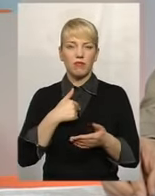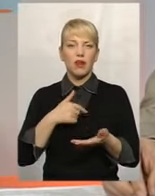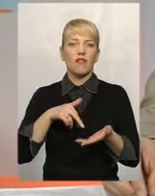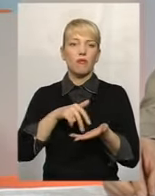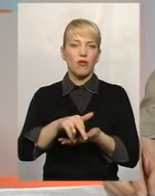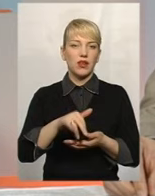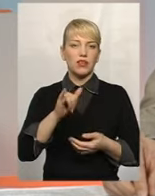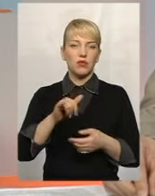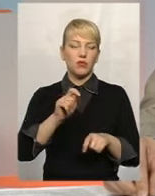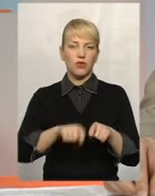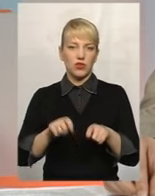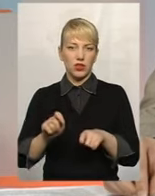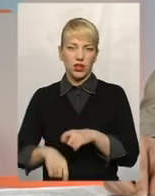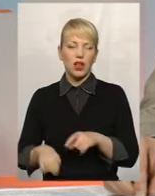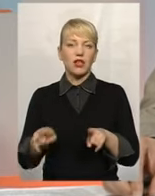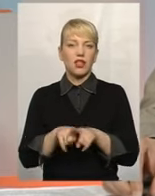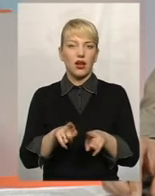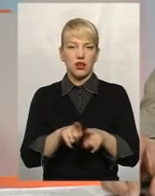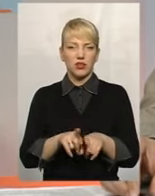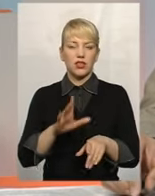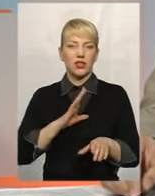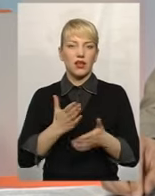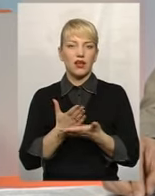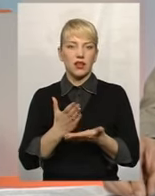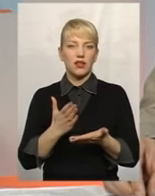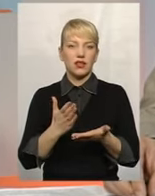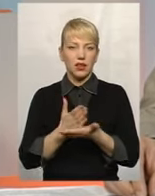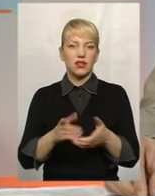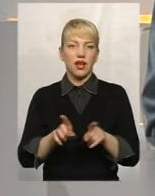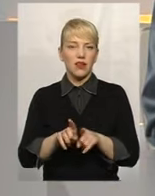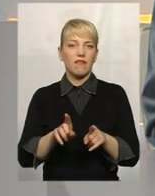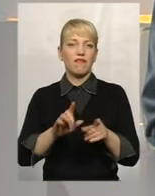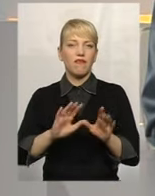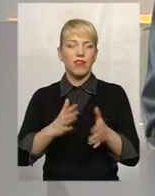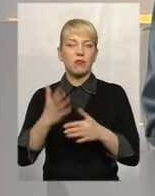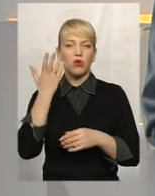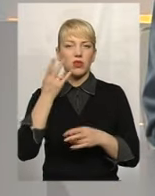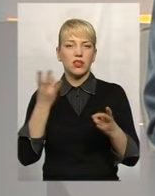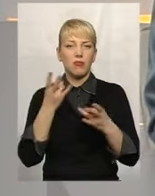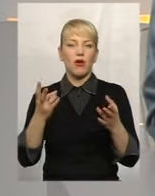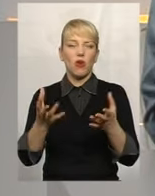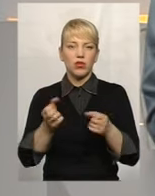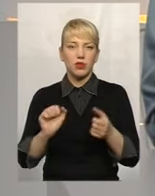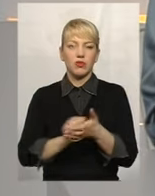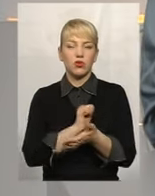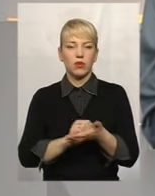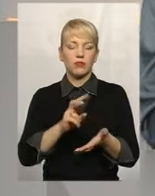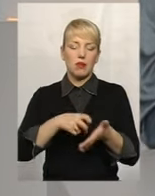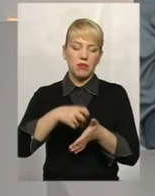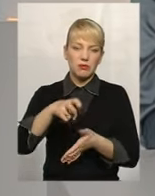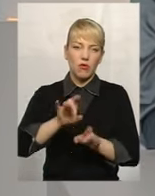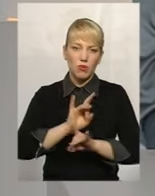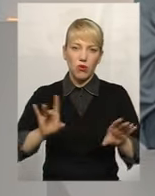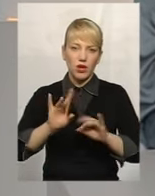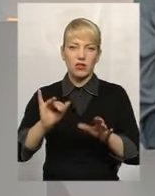в таких перевірках. Крім того, досить часто виникають випадки, коли потрібно певні документи отримати, і письмові пояснення, і